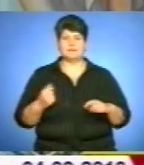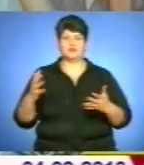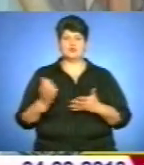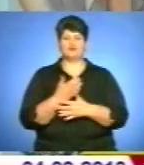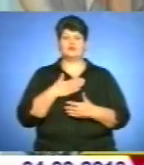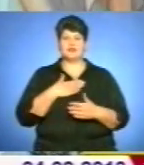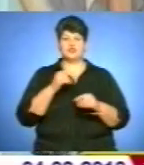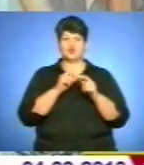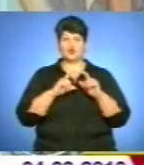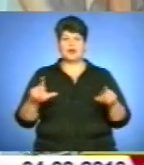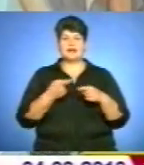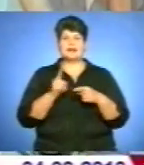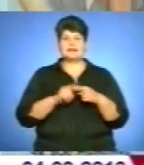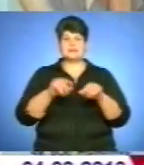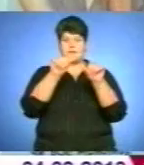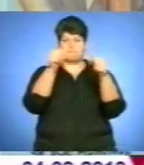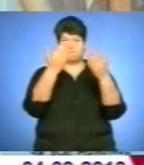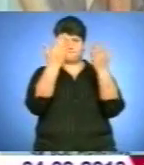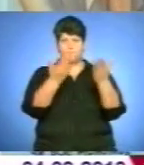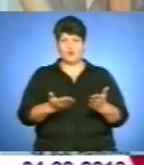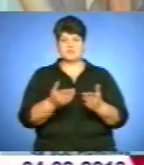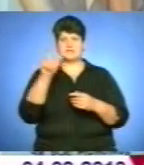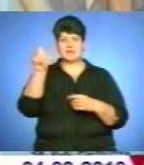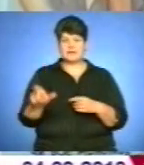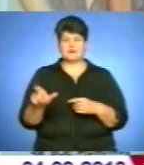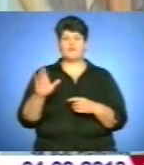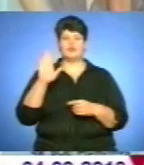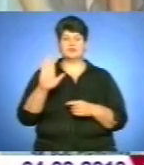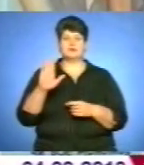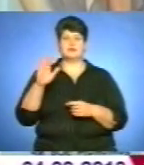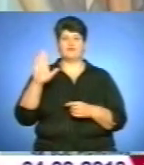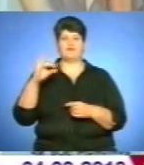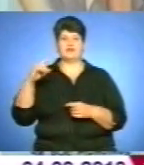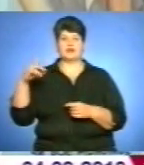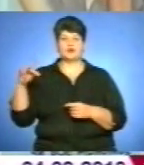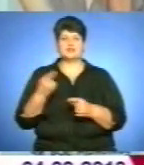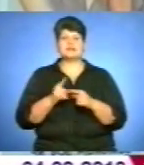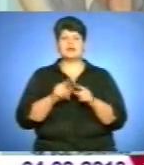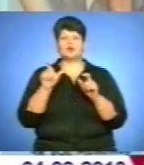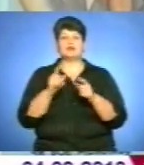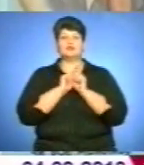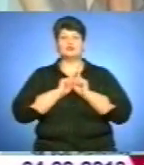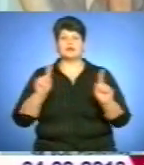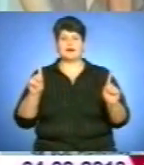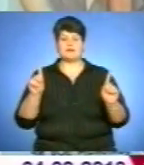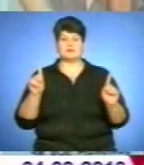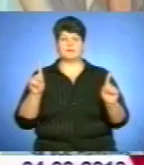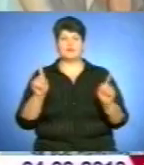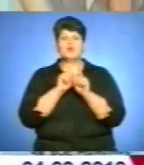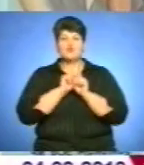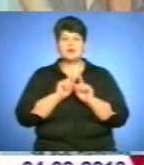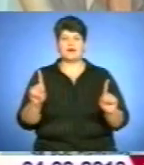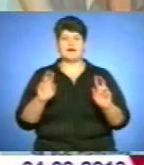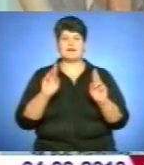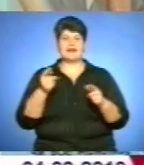школі. І ця постать, Володимир Вихрушч, це людина, яка унікальна. Унікальна як